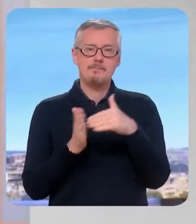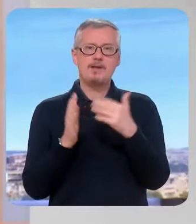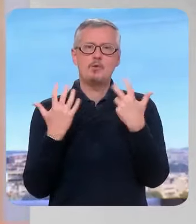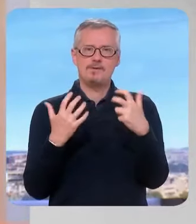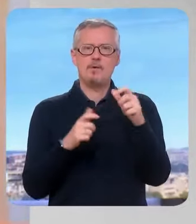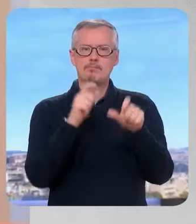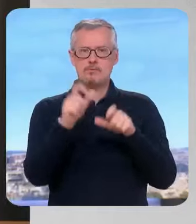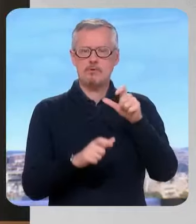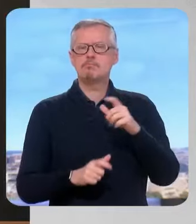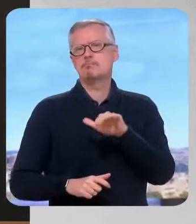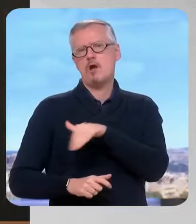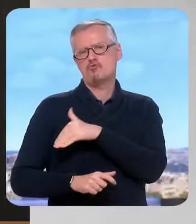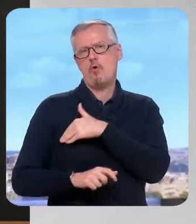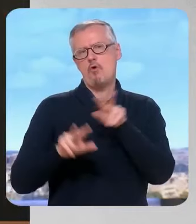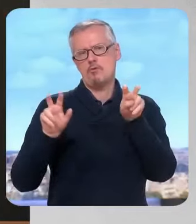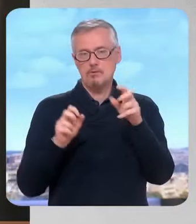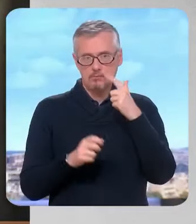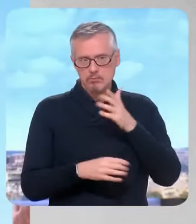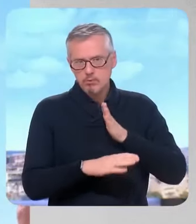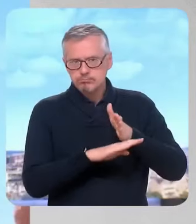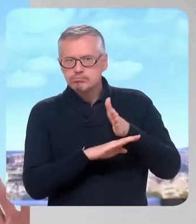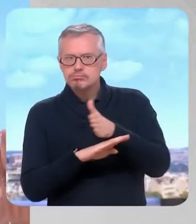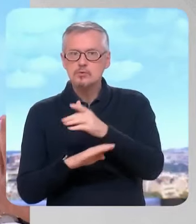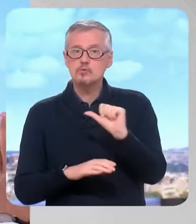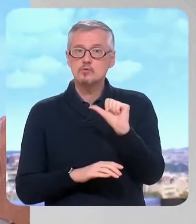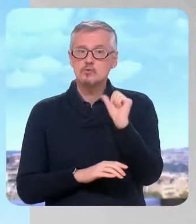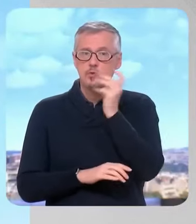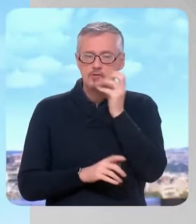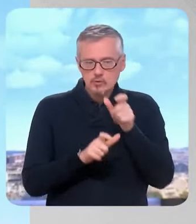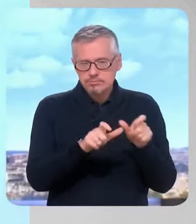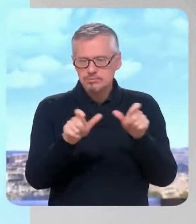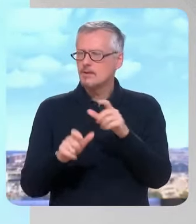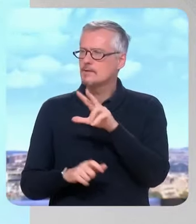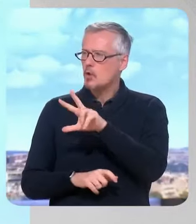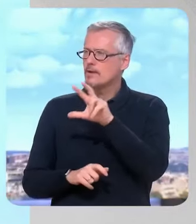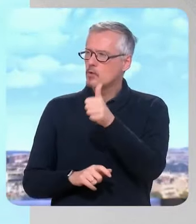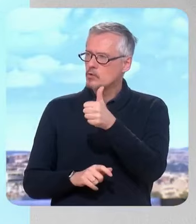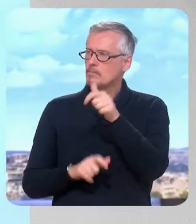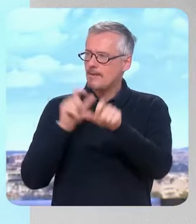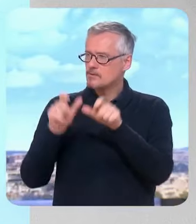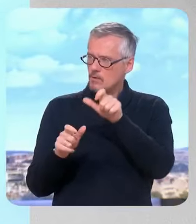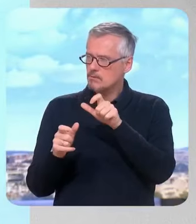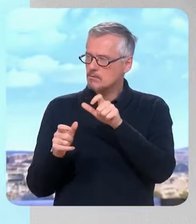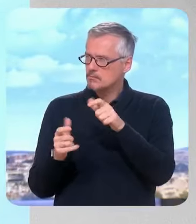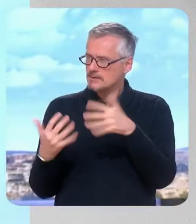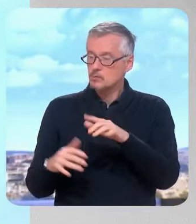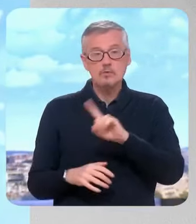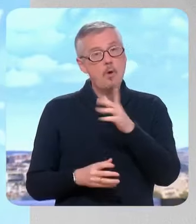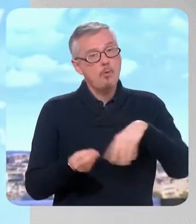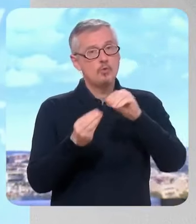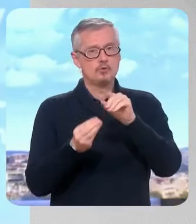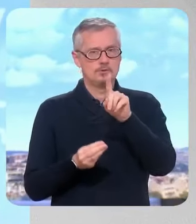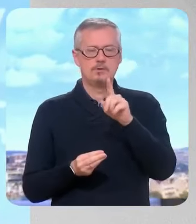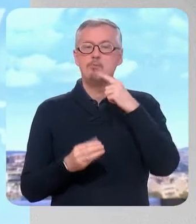qui tous les jours assurent la sécurité sanitaire et alimentaire. 31 personnes consacrées au contrôle pendant la période des Jeux de que nous avons pendant la période des Jeux